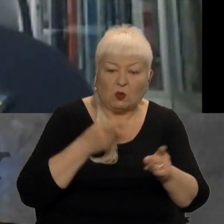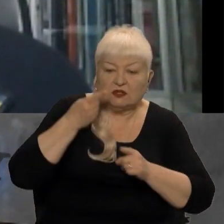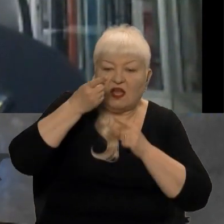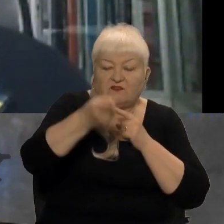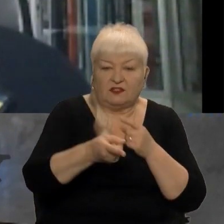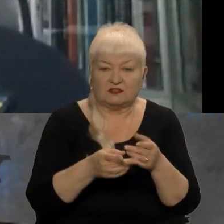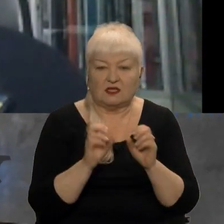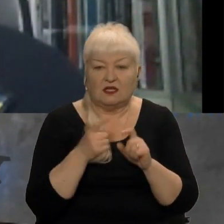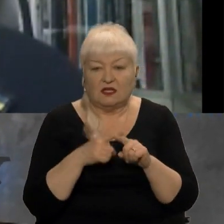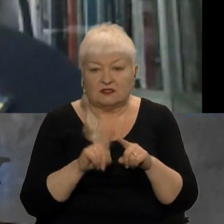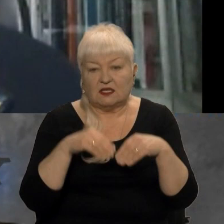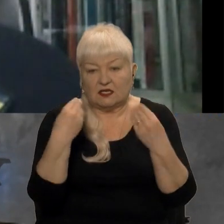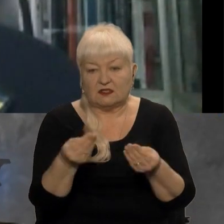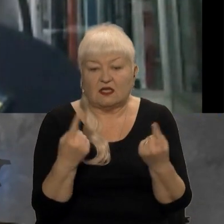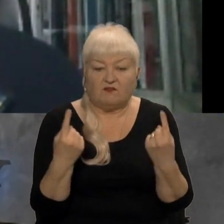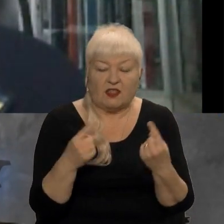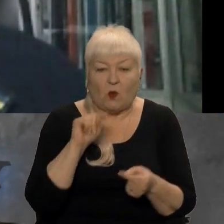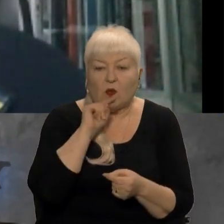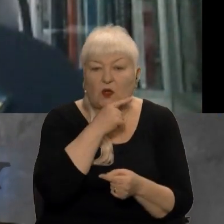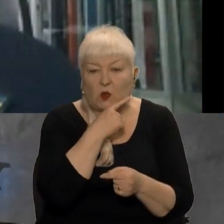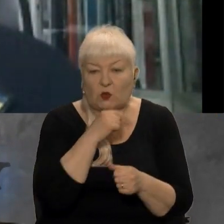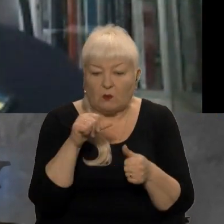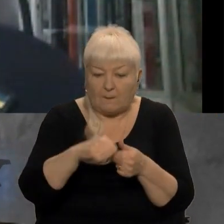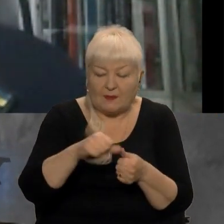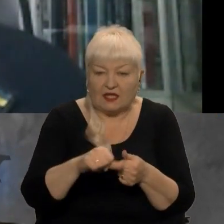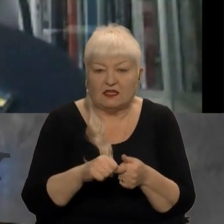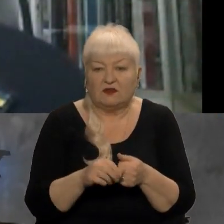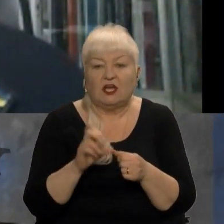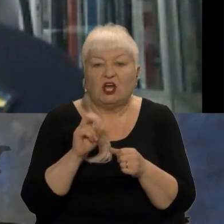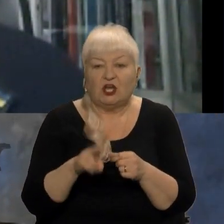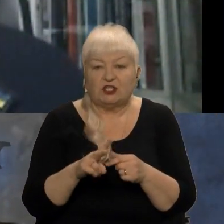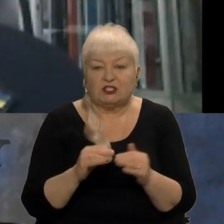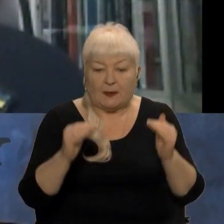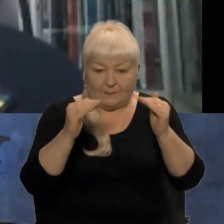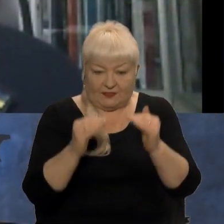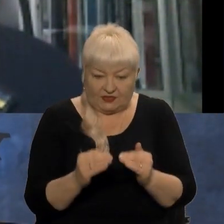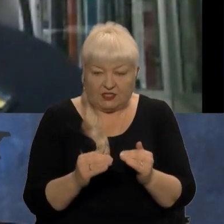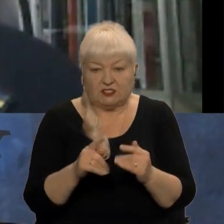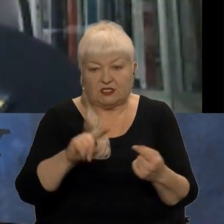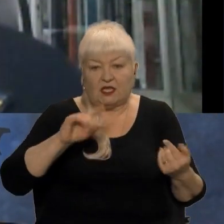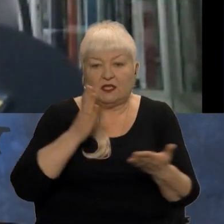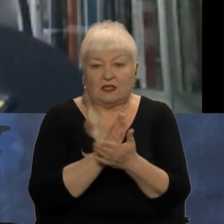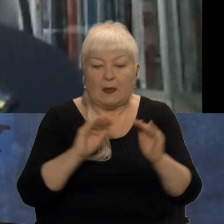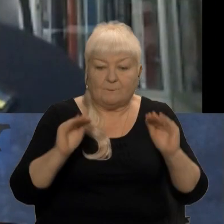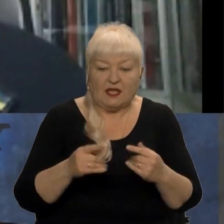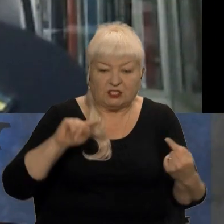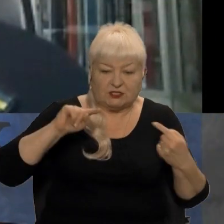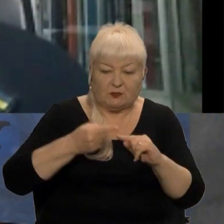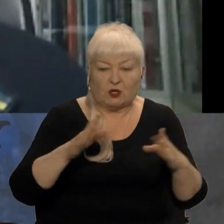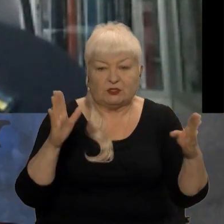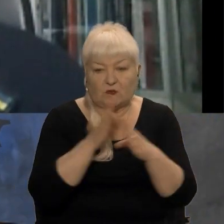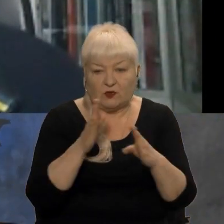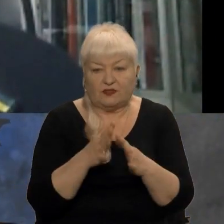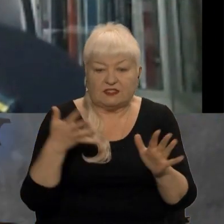велику економію палива. Чим вище піднімаєшся, тим менше спротив повітря і тим менша витрата